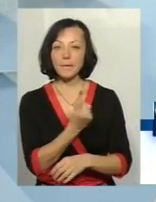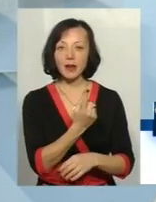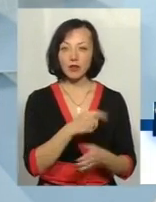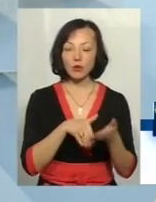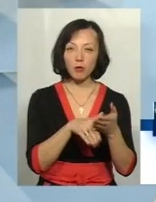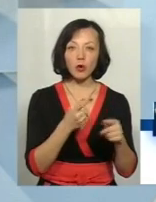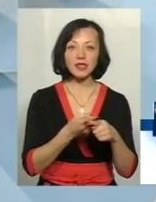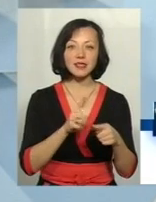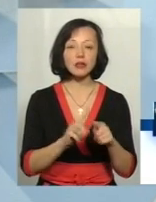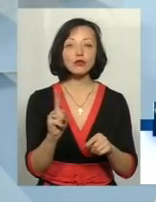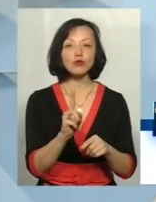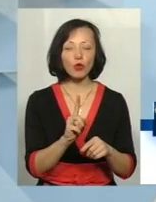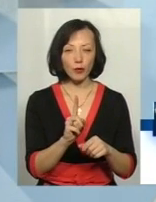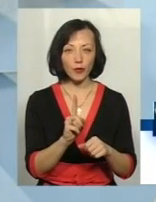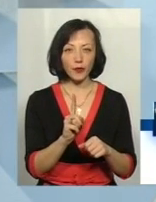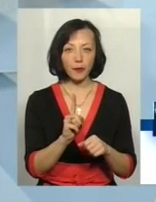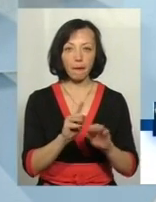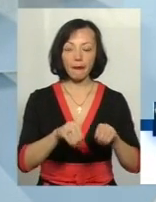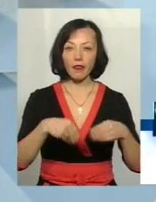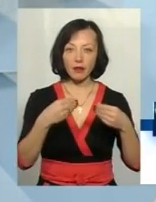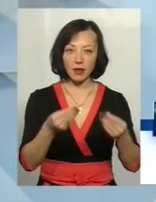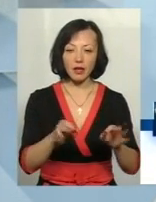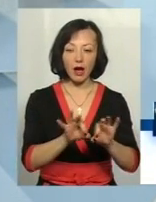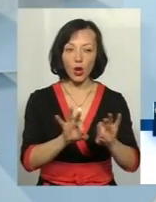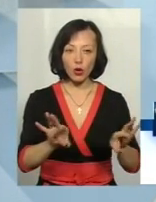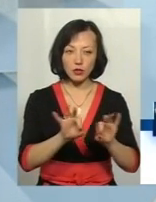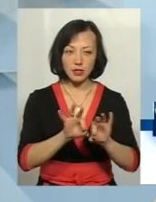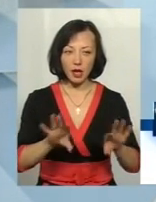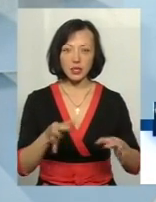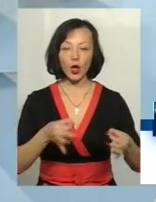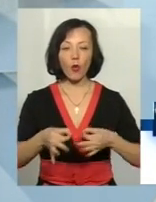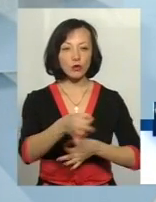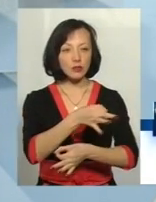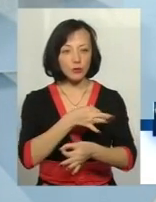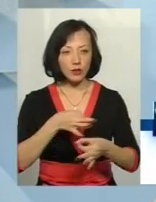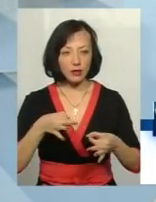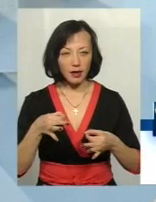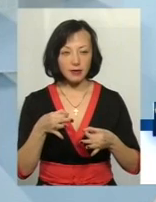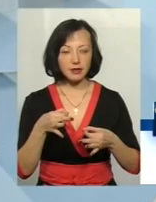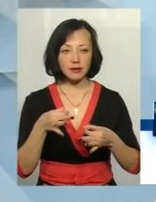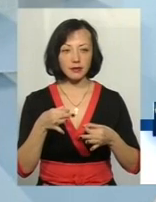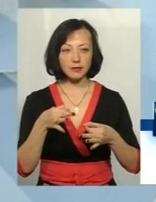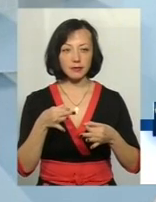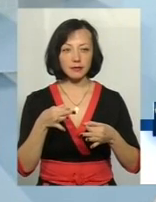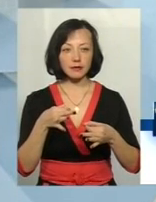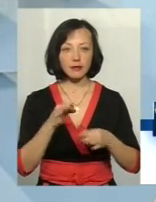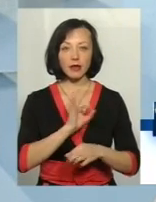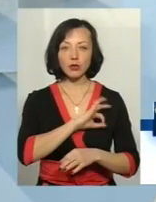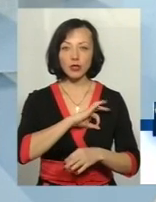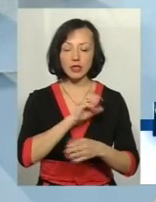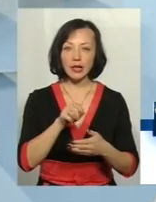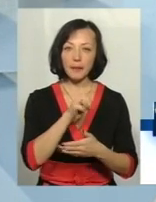допомога передбачає собою надання роз'яснень, консультацій з правових питань,